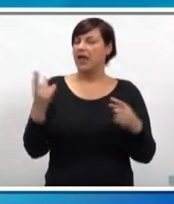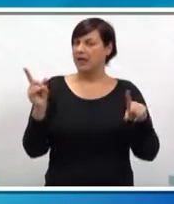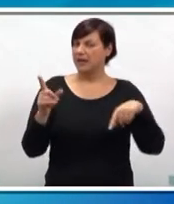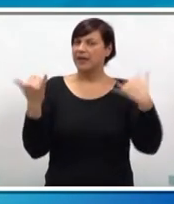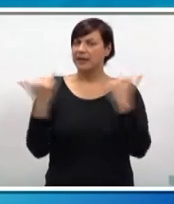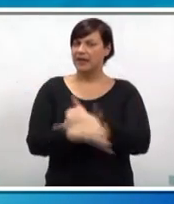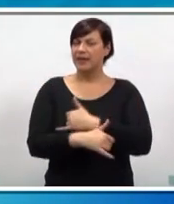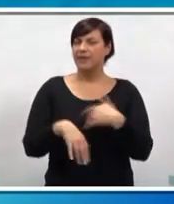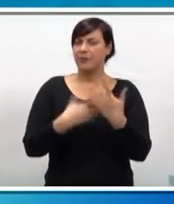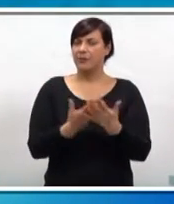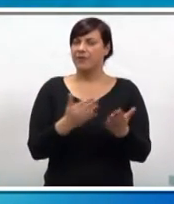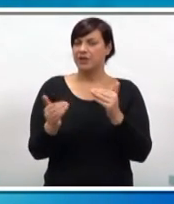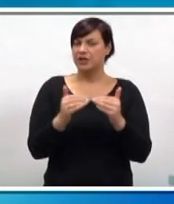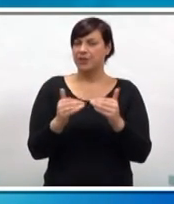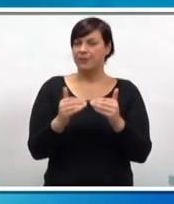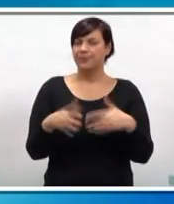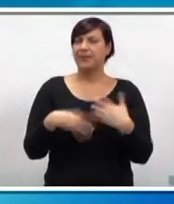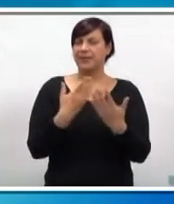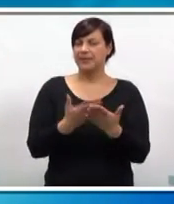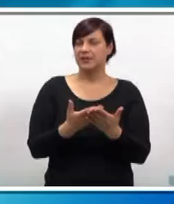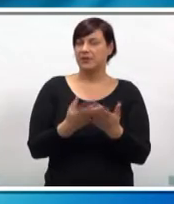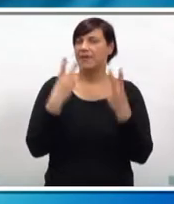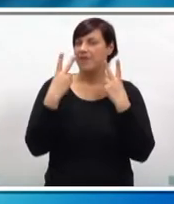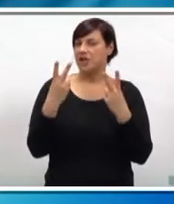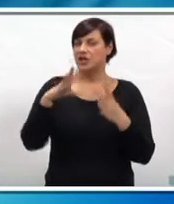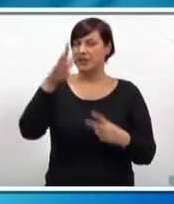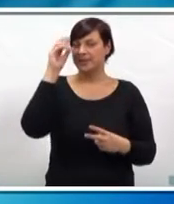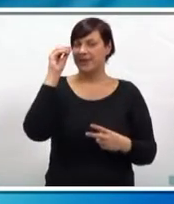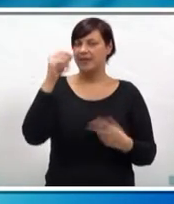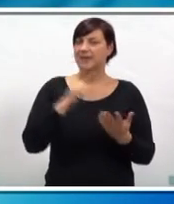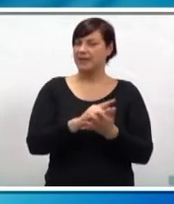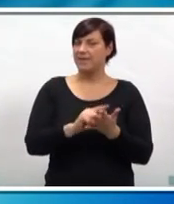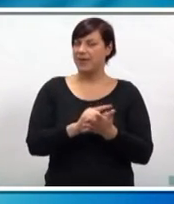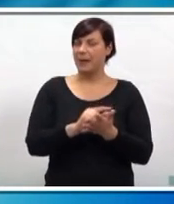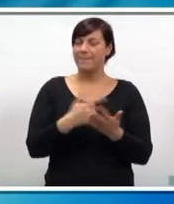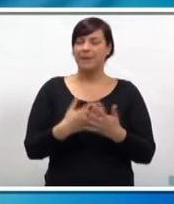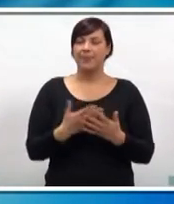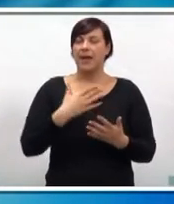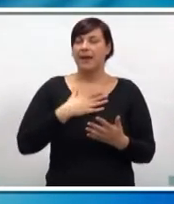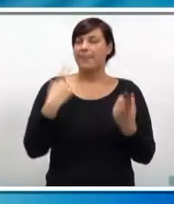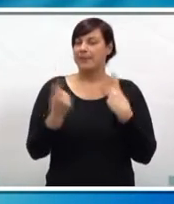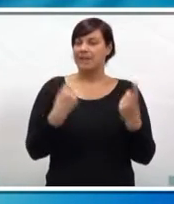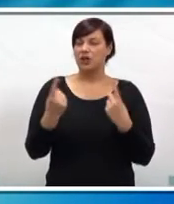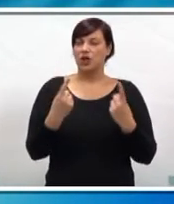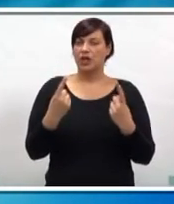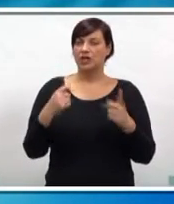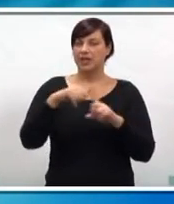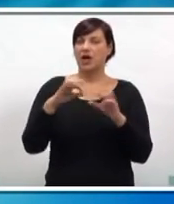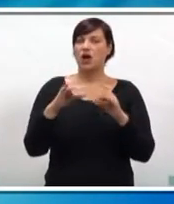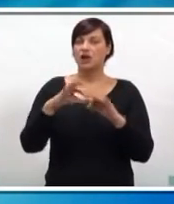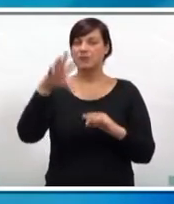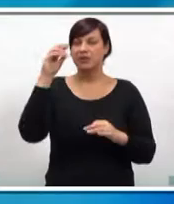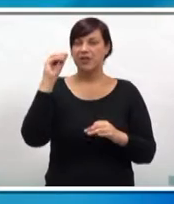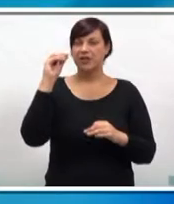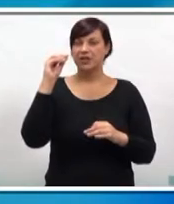krivo pojman je često odvede u sfere površnog. Upravo iz tog razloga važno je shvatiti bit ovog razdoblje. Često puta se nama događa da zapravo korizmu